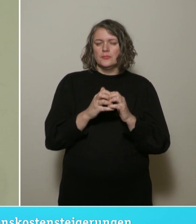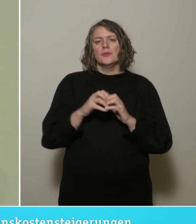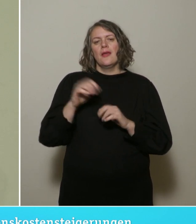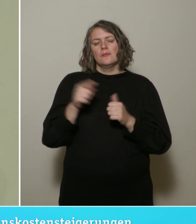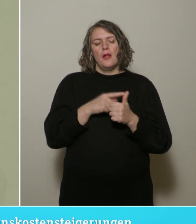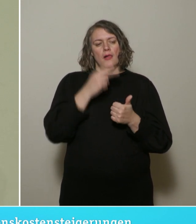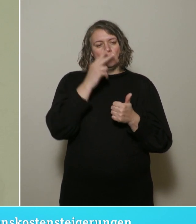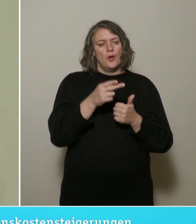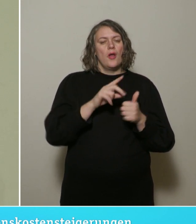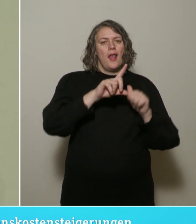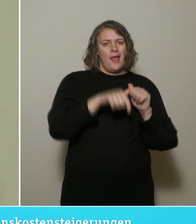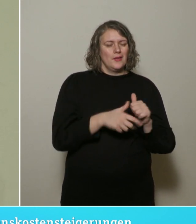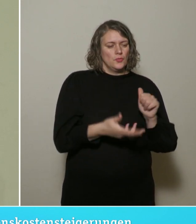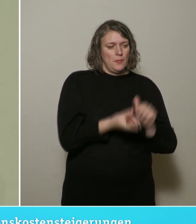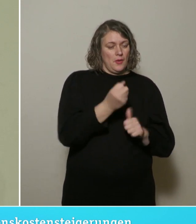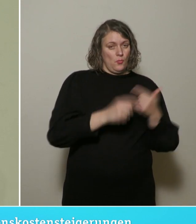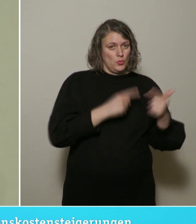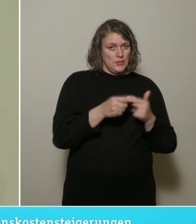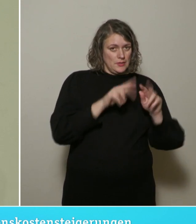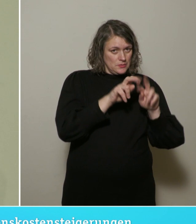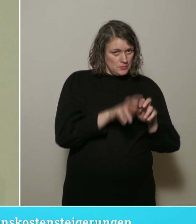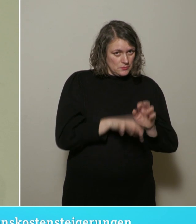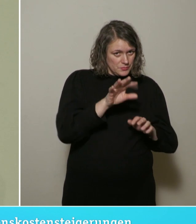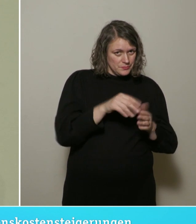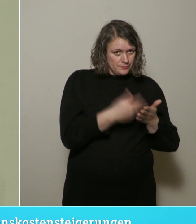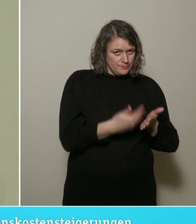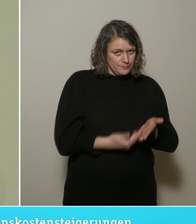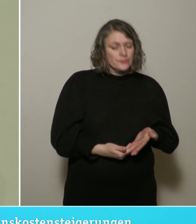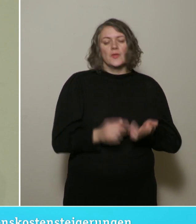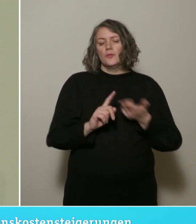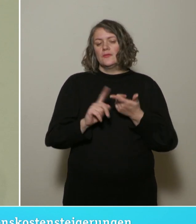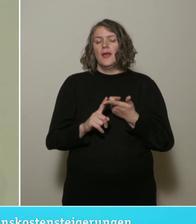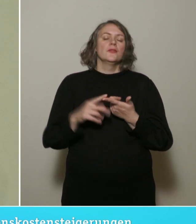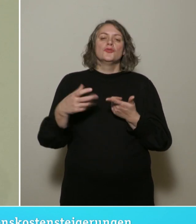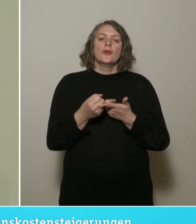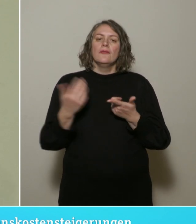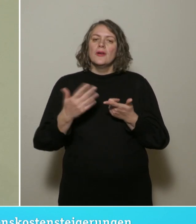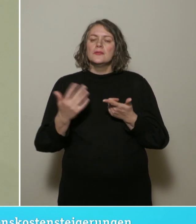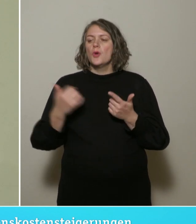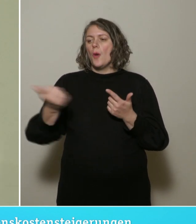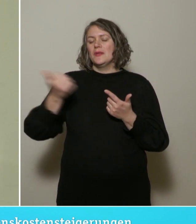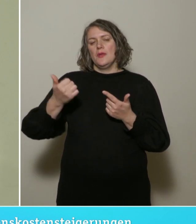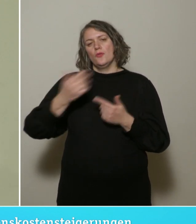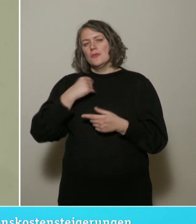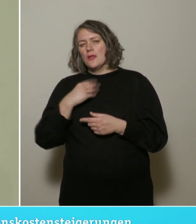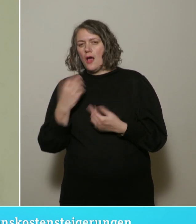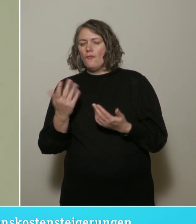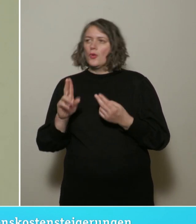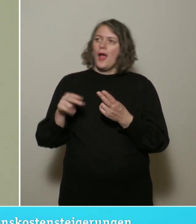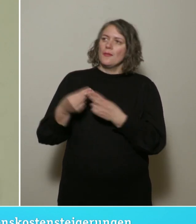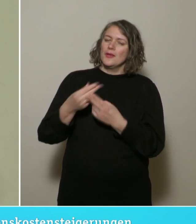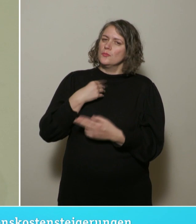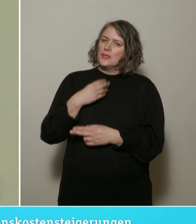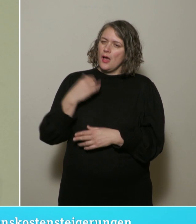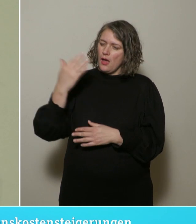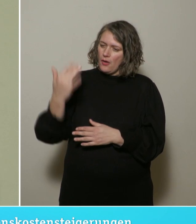Leistungsabbringung identifiziert werden, mit der zweitens ein Optimierungsbedarf oder ein Anpassungsbedarf